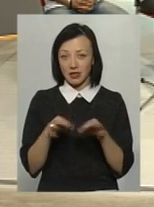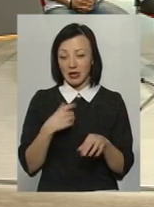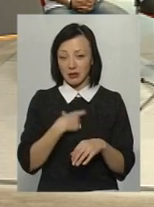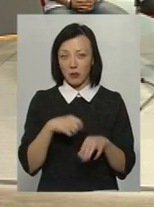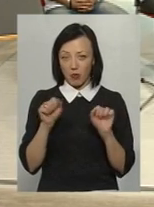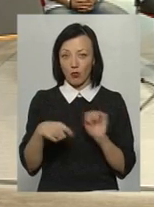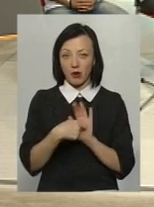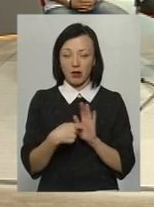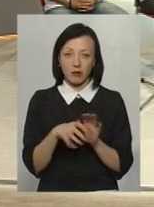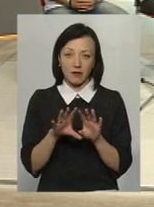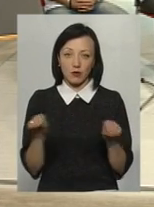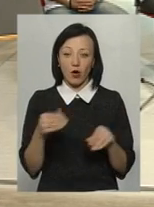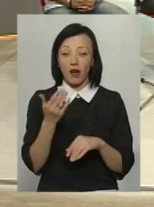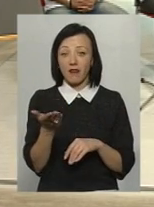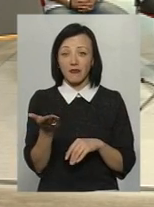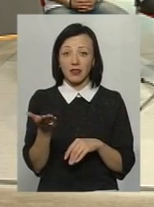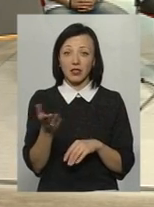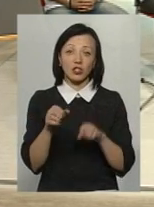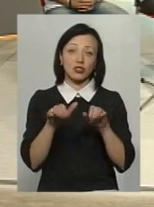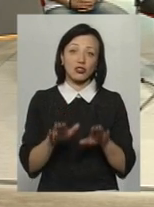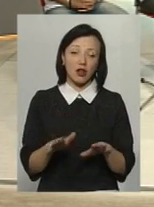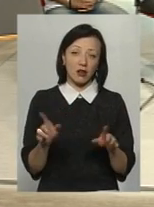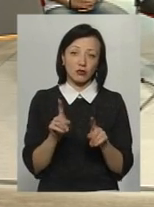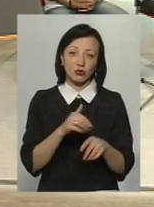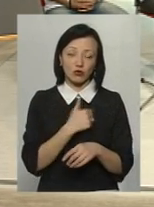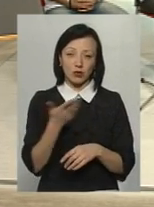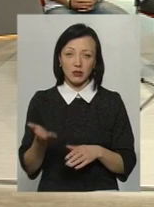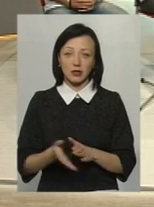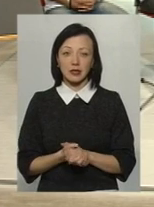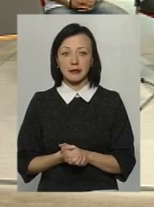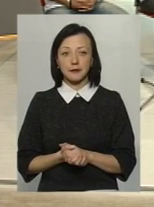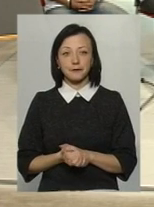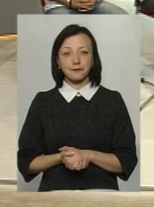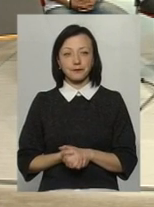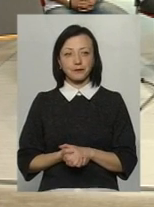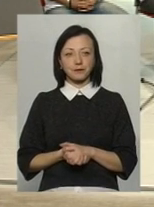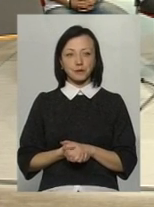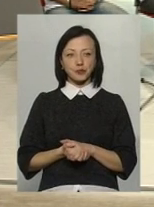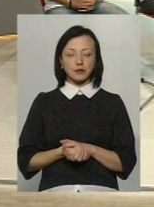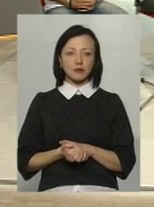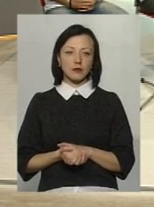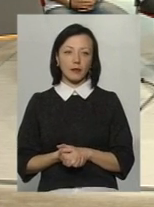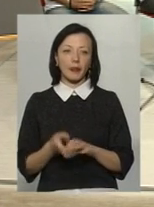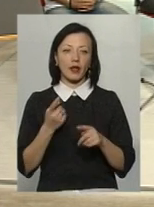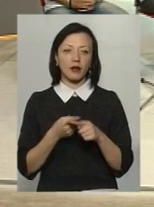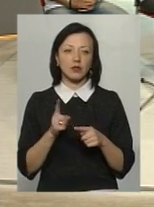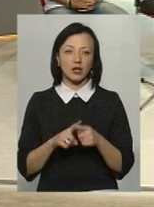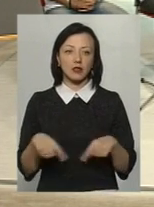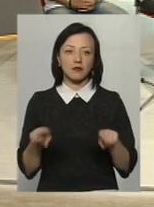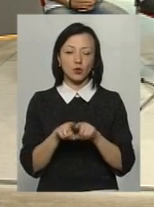можу прокормити і все. А ви там вже рішайте. А вот це все-таки